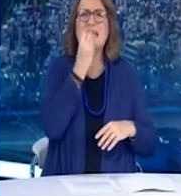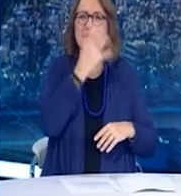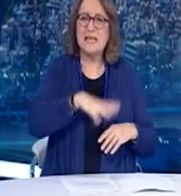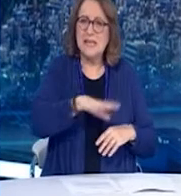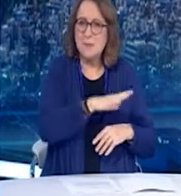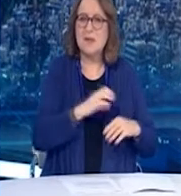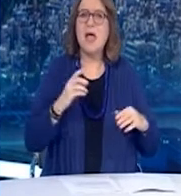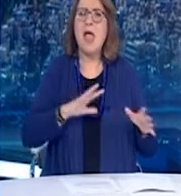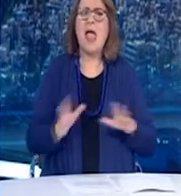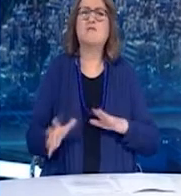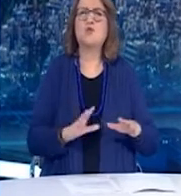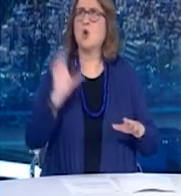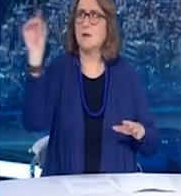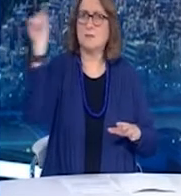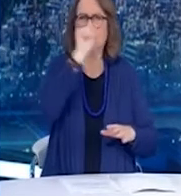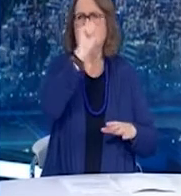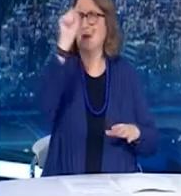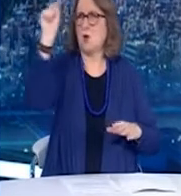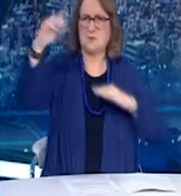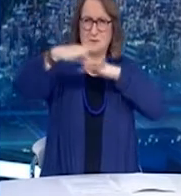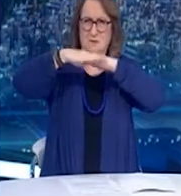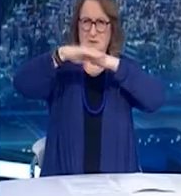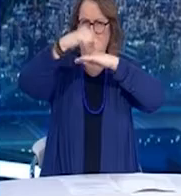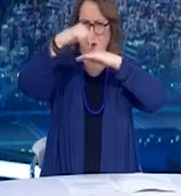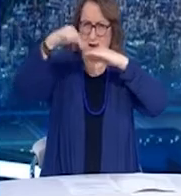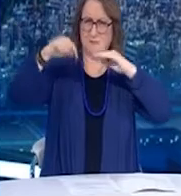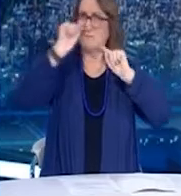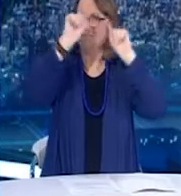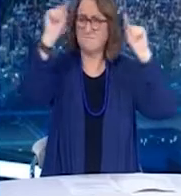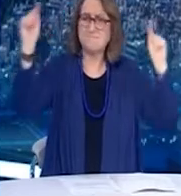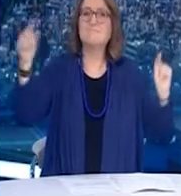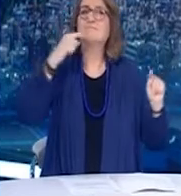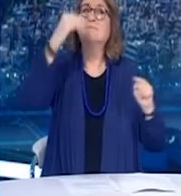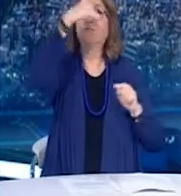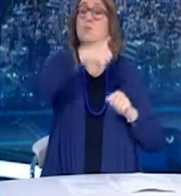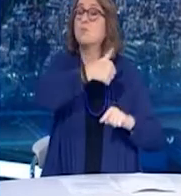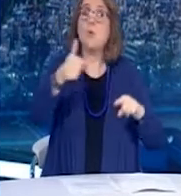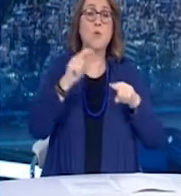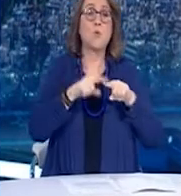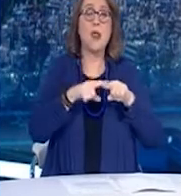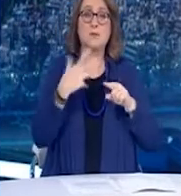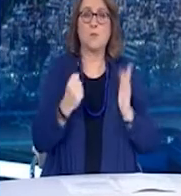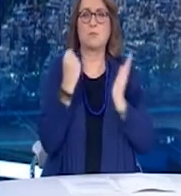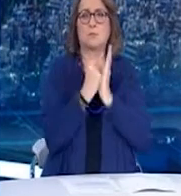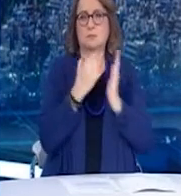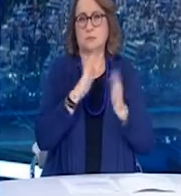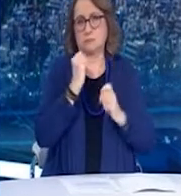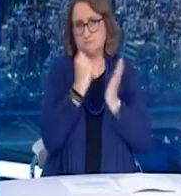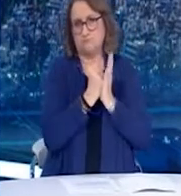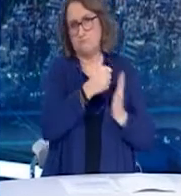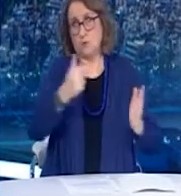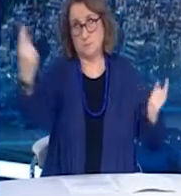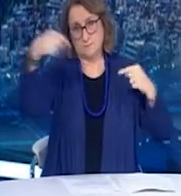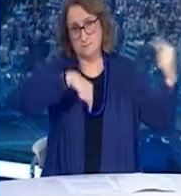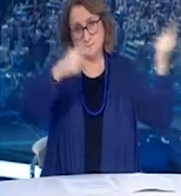πολίτες, κάτοχοι αδείας παραμονής, καθώς και για πολίτους, αναγκαίες επαγγελματικές και ιατρικές μετακινήσεις. Η διέλευση και σε αυτήν